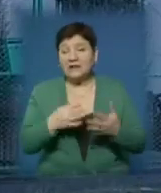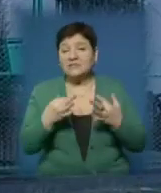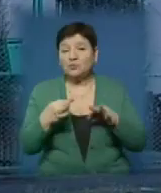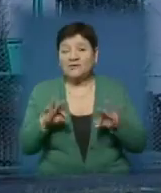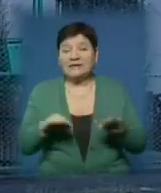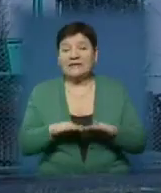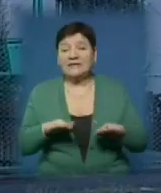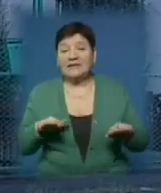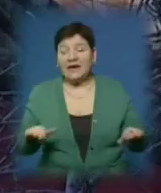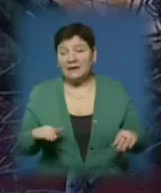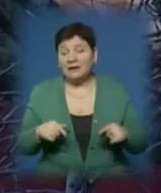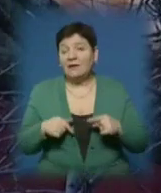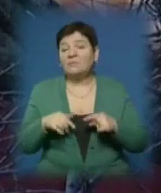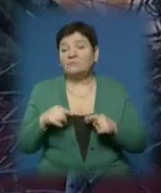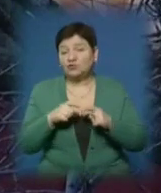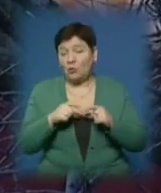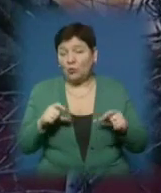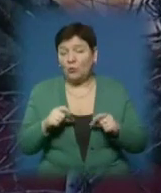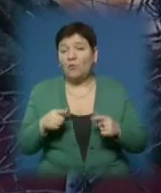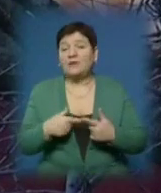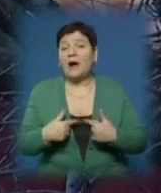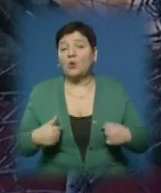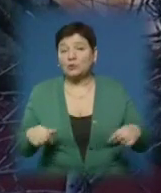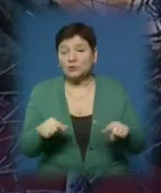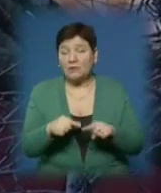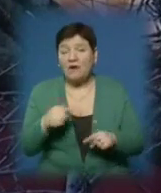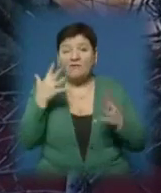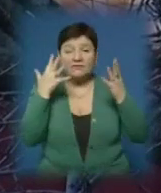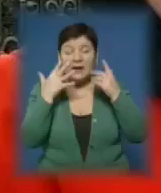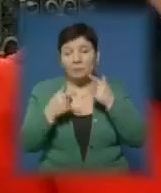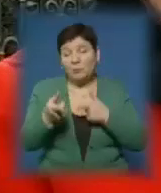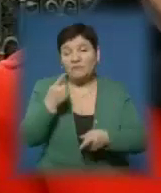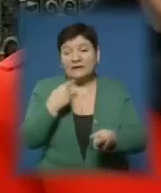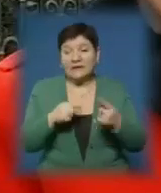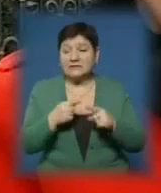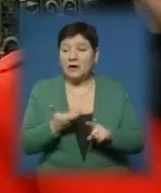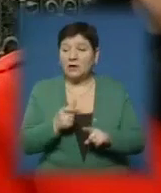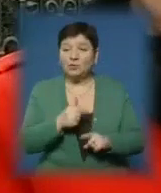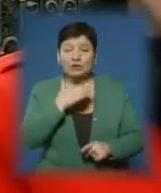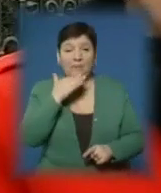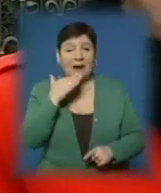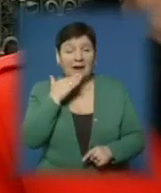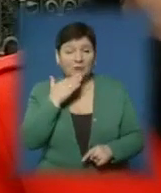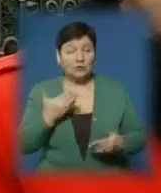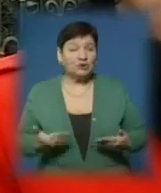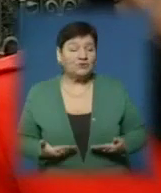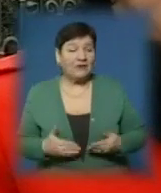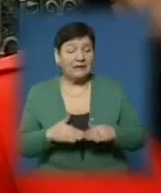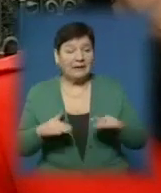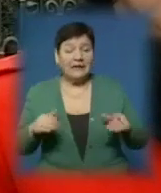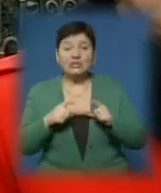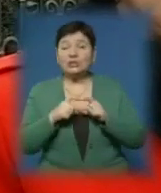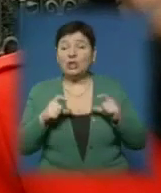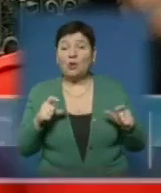своїх дітей на позашкільні гуртки, котрі, як правило, проводять в темну пору доби. У нас дуже багато проживає діток на вулиці шкільного